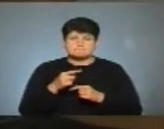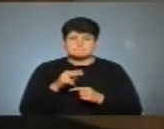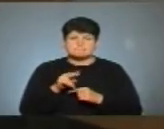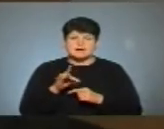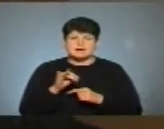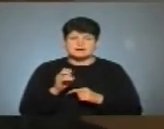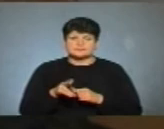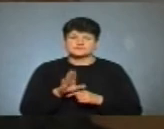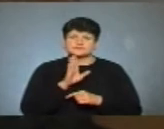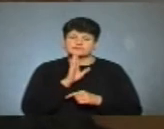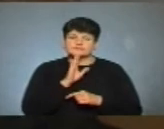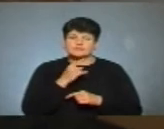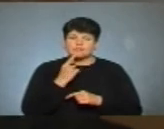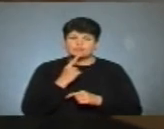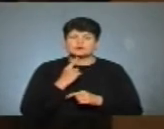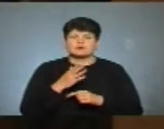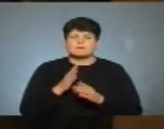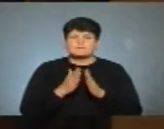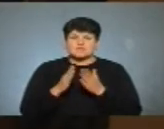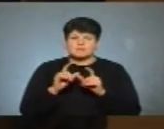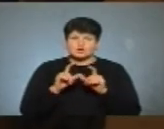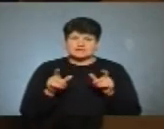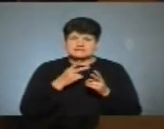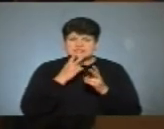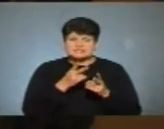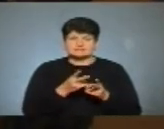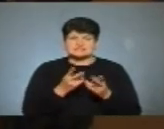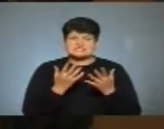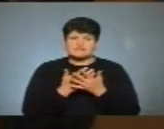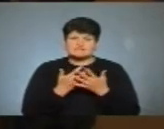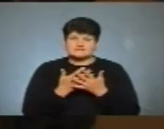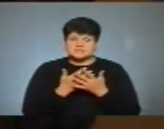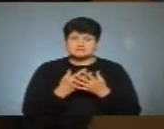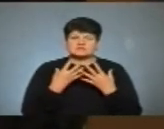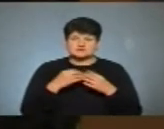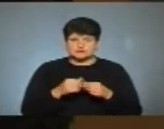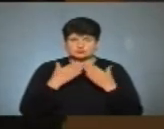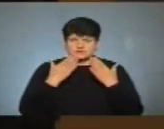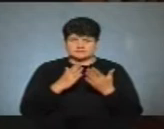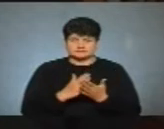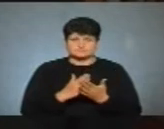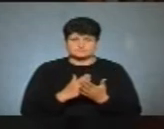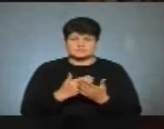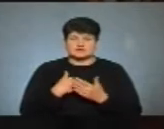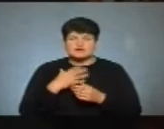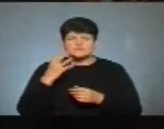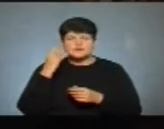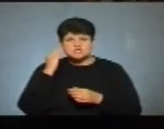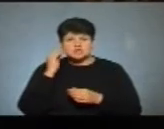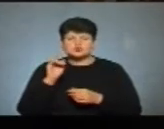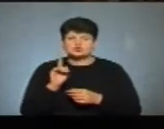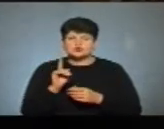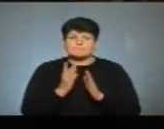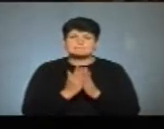Іван Какуса каже, у бібліотеці дивиться фільми за мотивами книжок, які прочитала. Я вважаю, що в